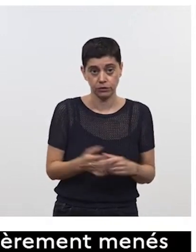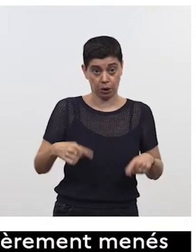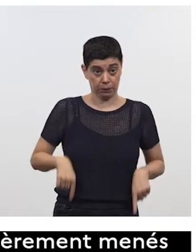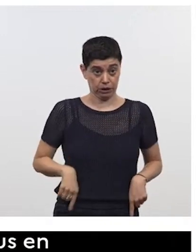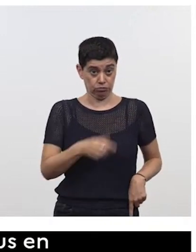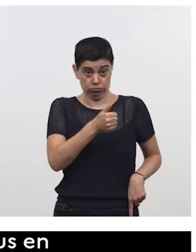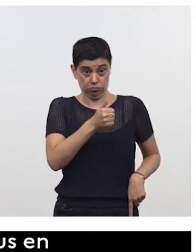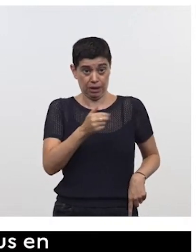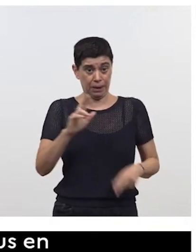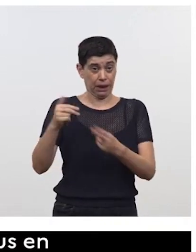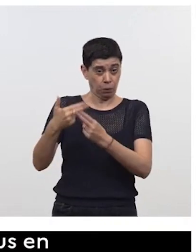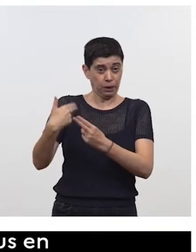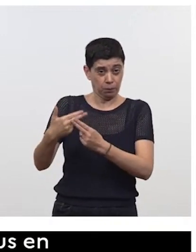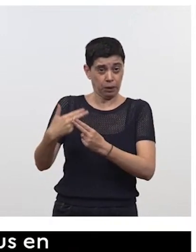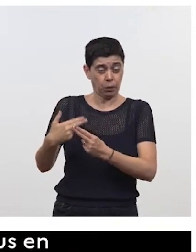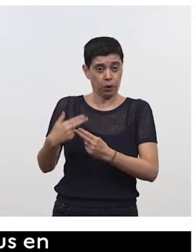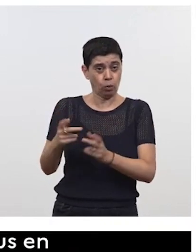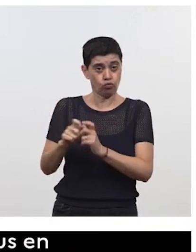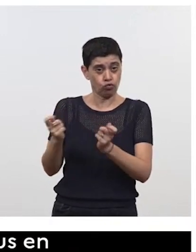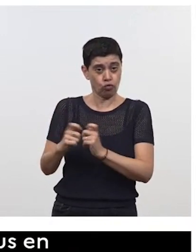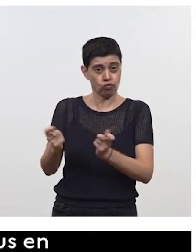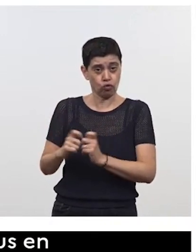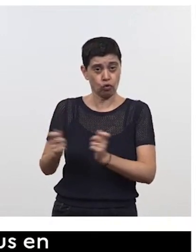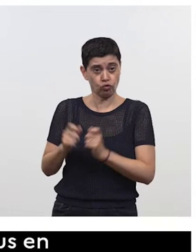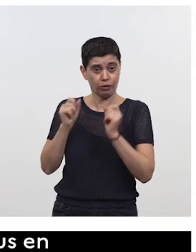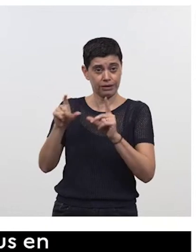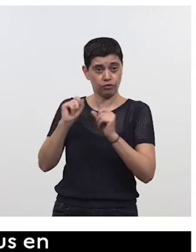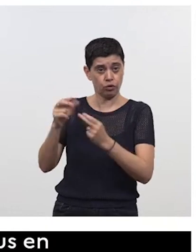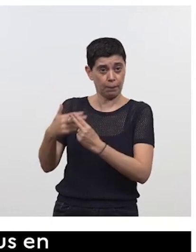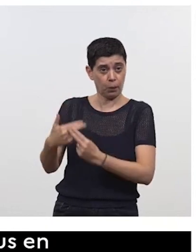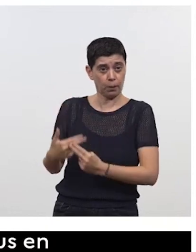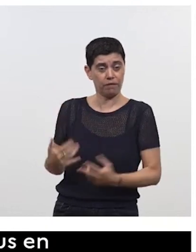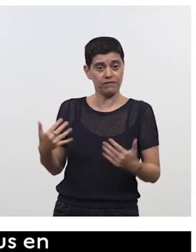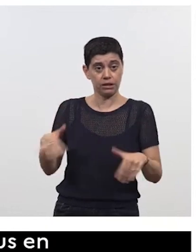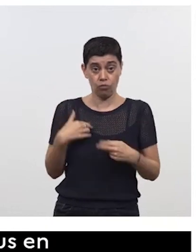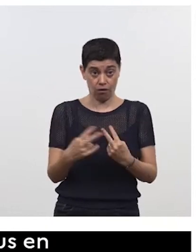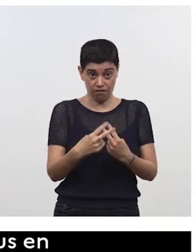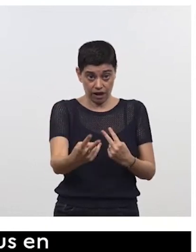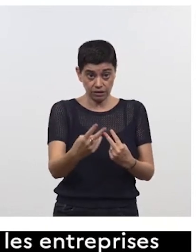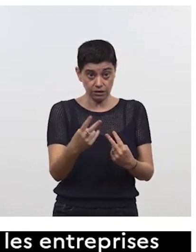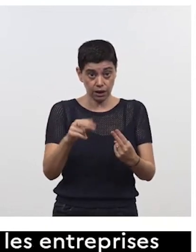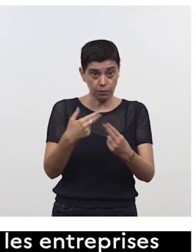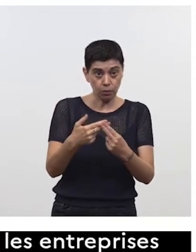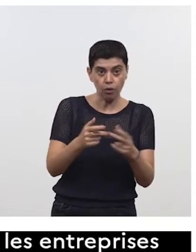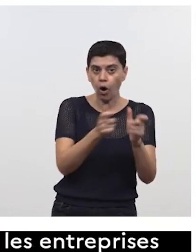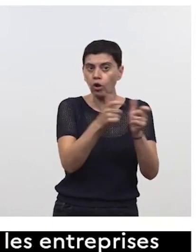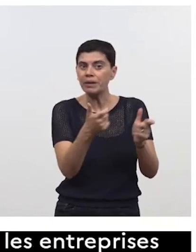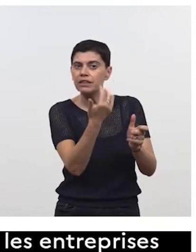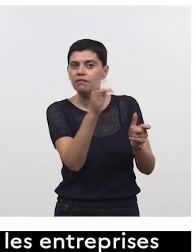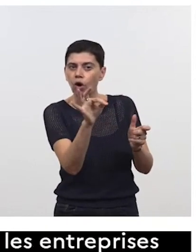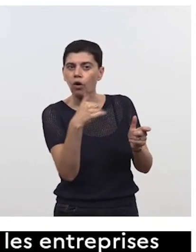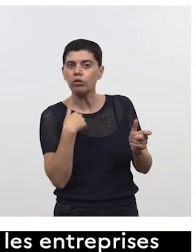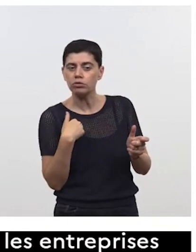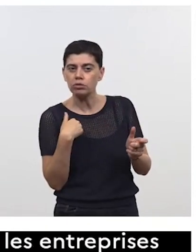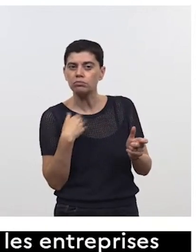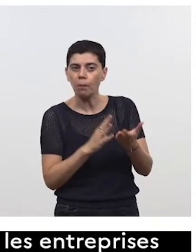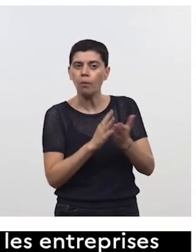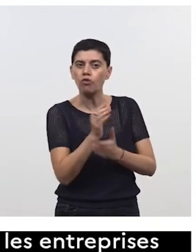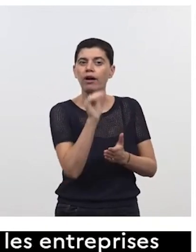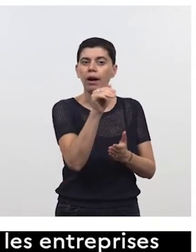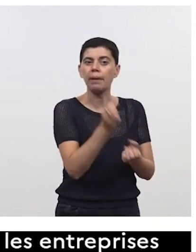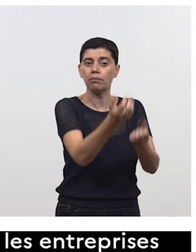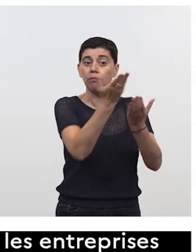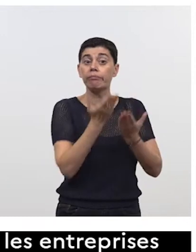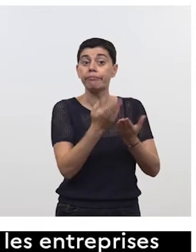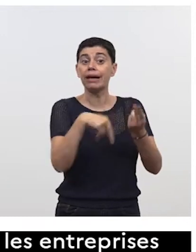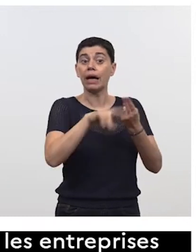plusieurs fois dans la presse, je le fais aujourd'hui devant vous. Est-ce que des entreprises françaises répondront demain à l'appel à projet sur la base